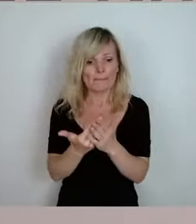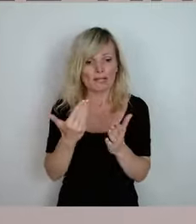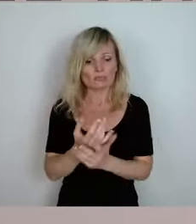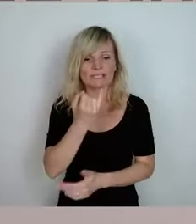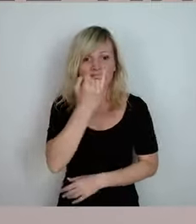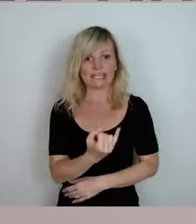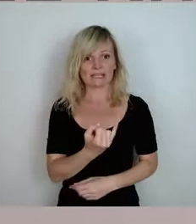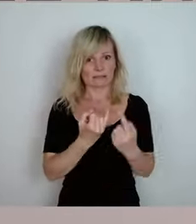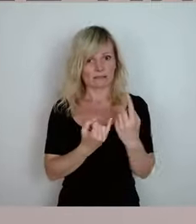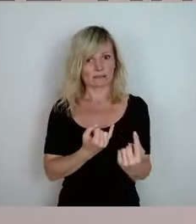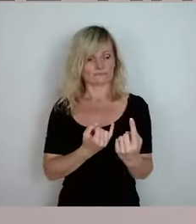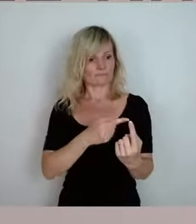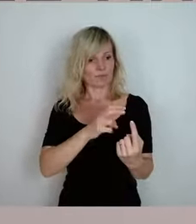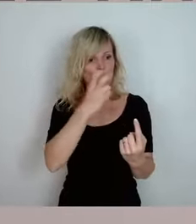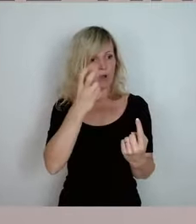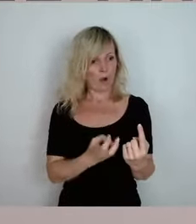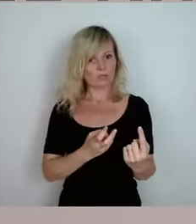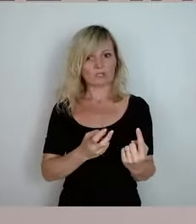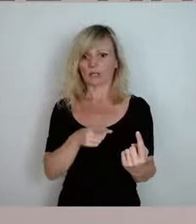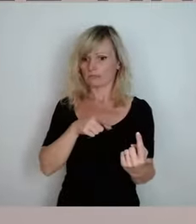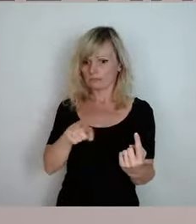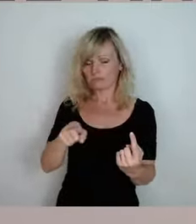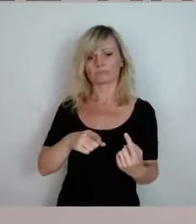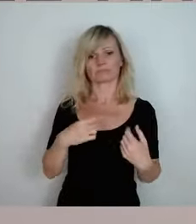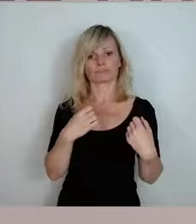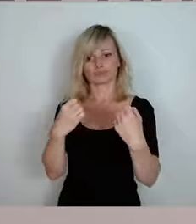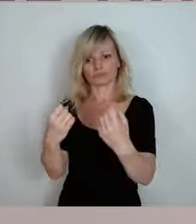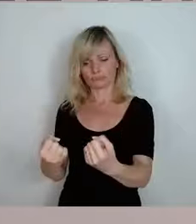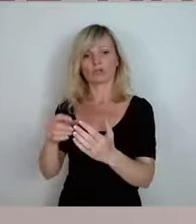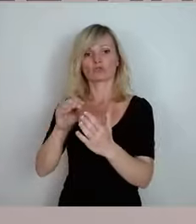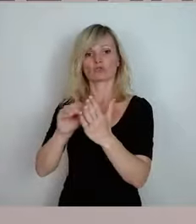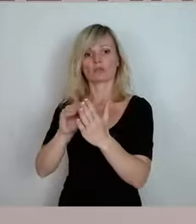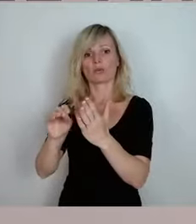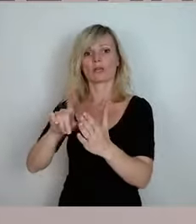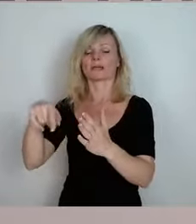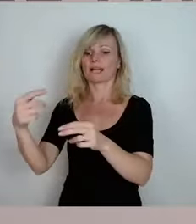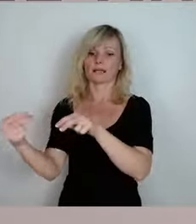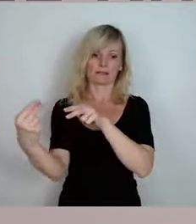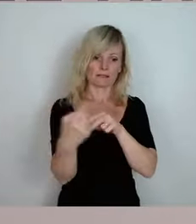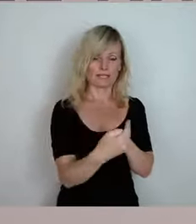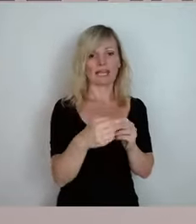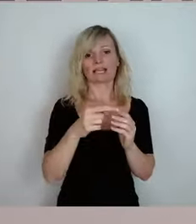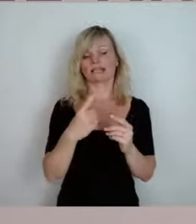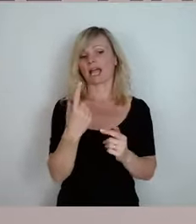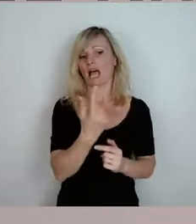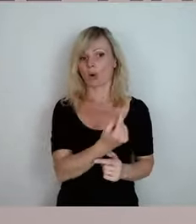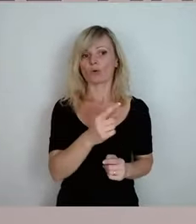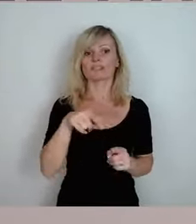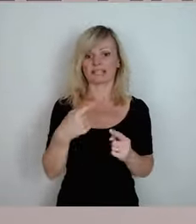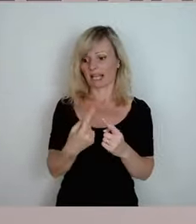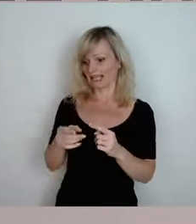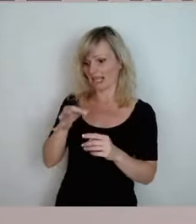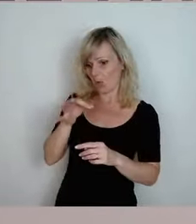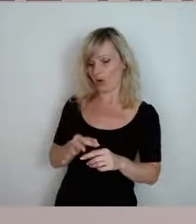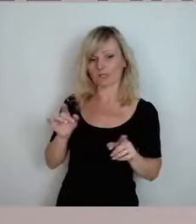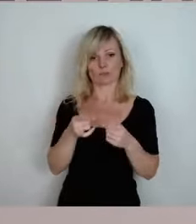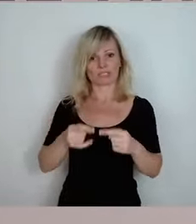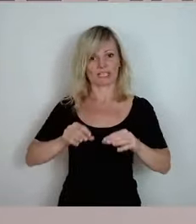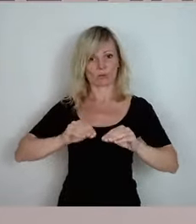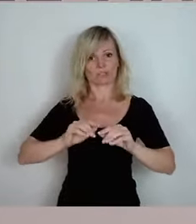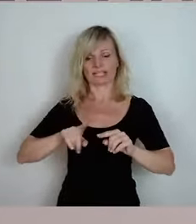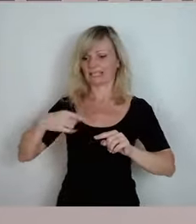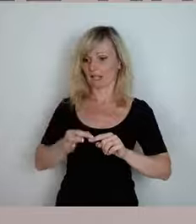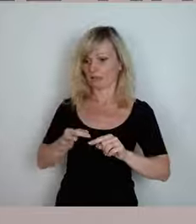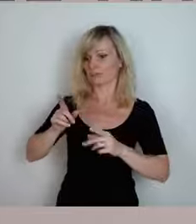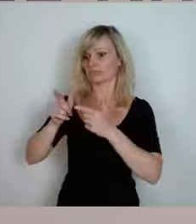von zu Hause zur Schule fährt, dann nach Hause fährt, dann an einen anderen Ort zum Musikunterricht und zum Sport, das ist eben etwas,